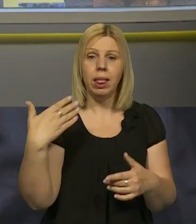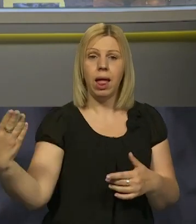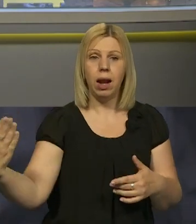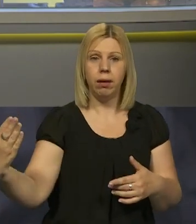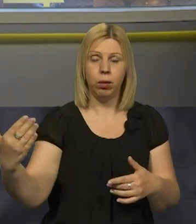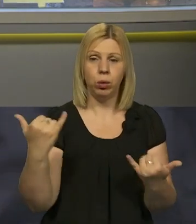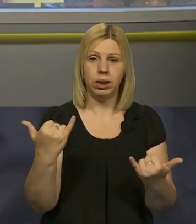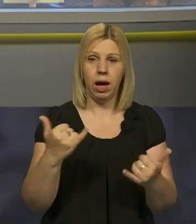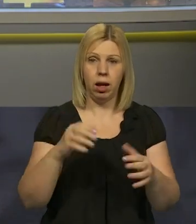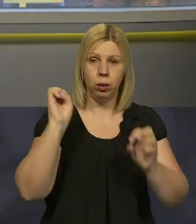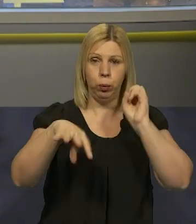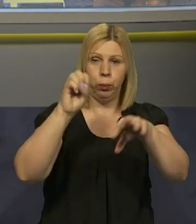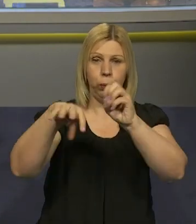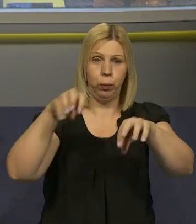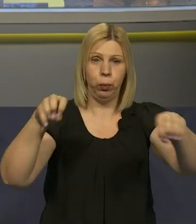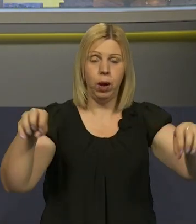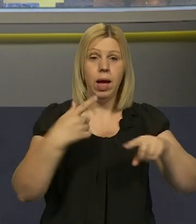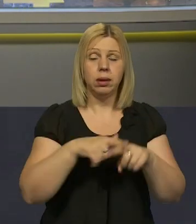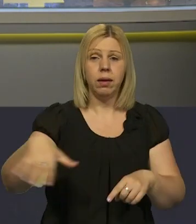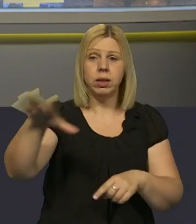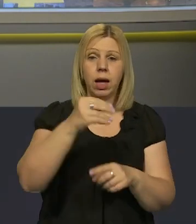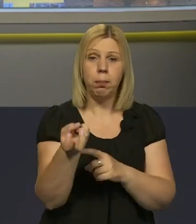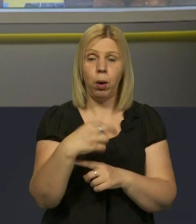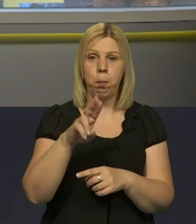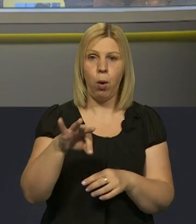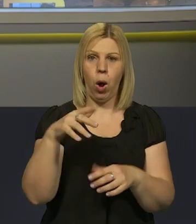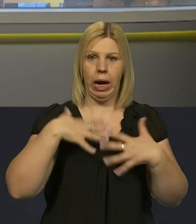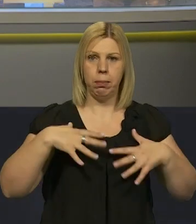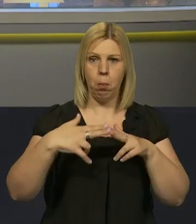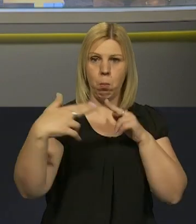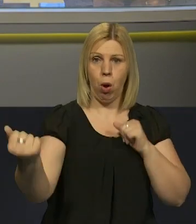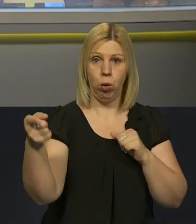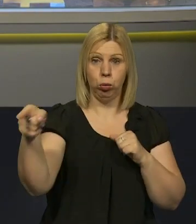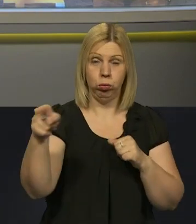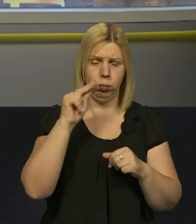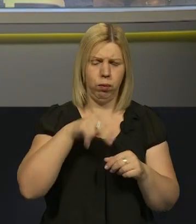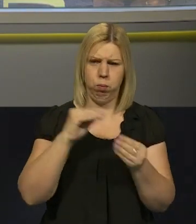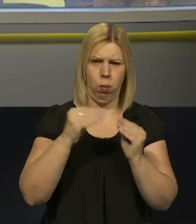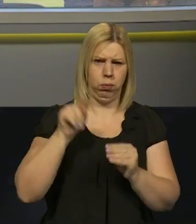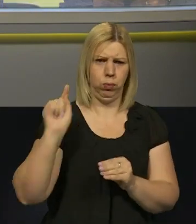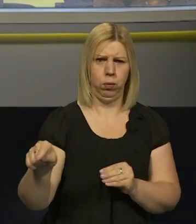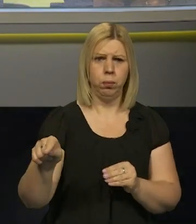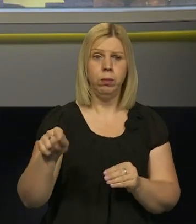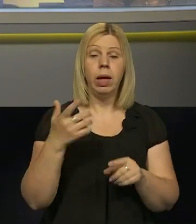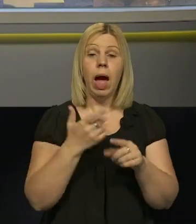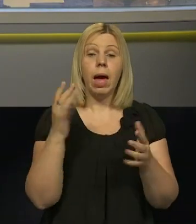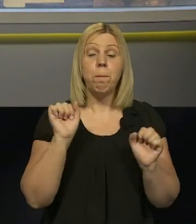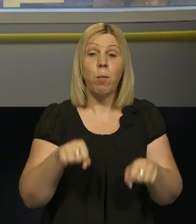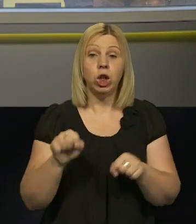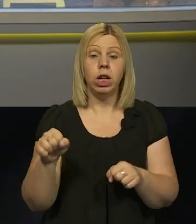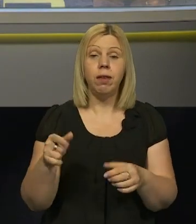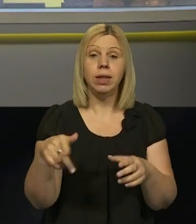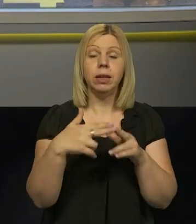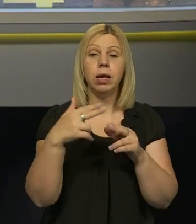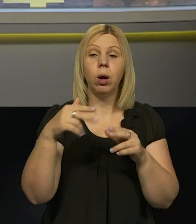березі зараз формується, воно все прийшло по Кримському мосту. Ось в чому проблема. Але можливість дістати